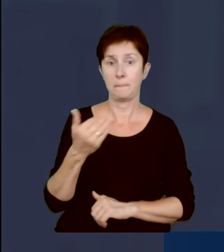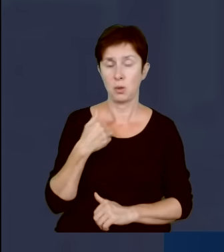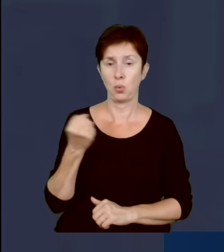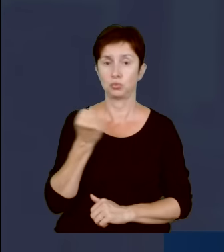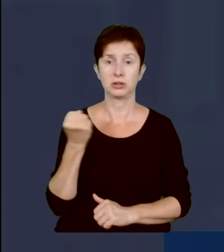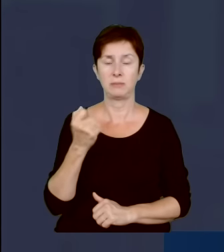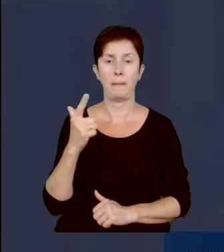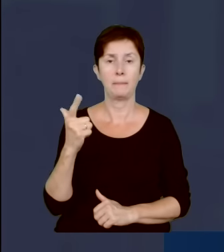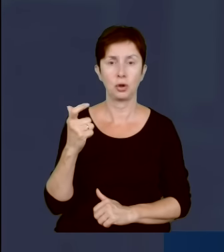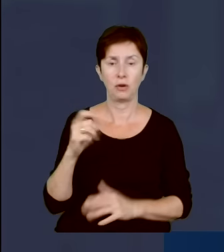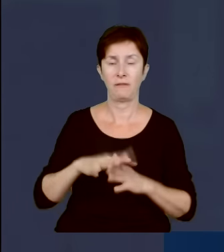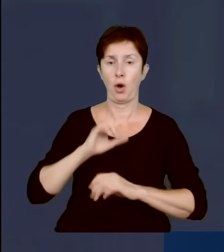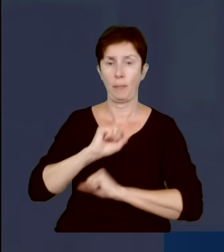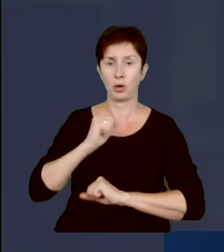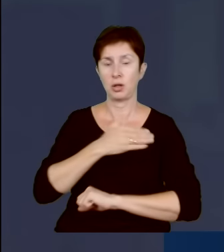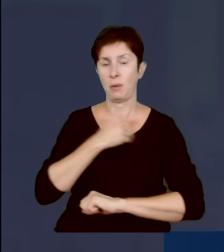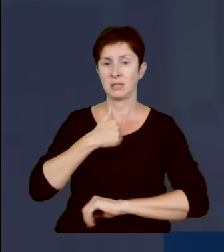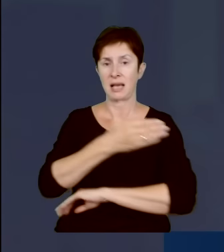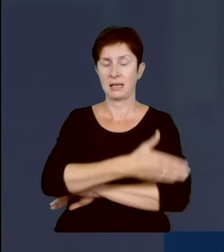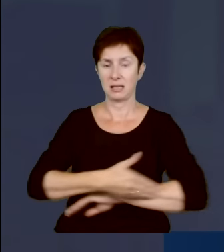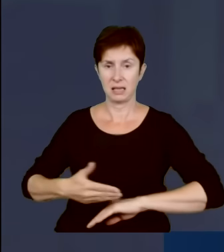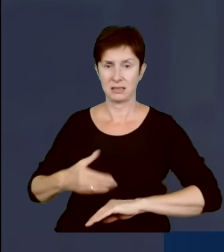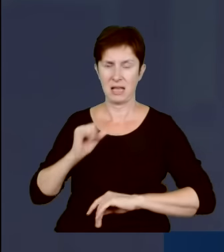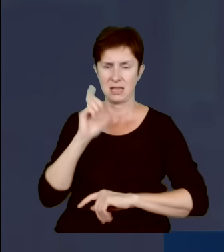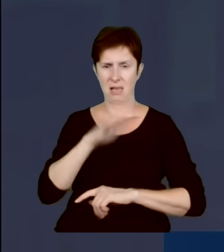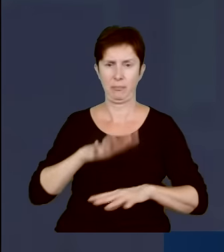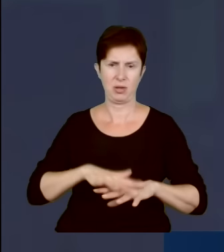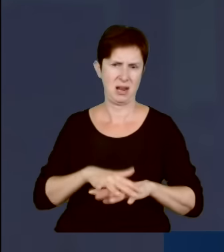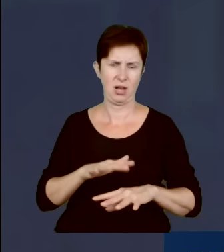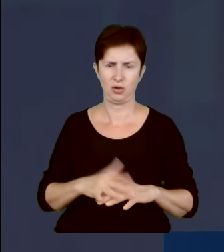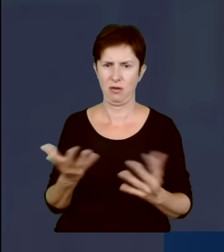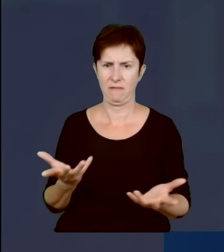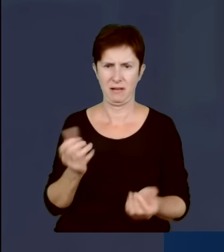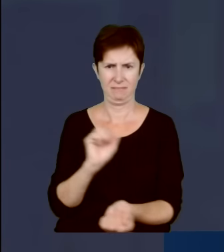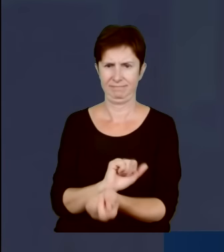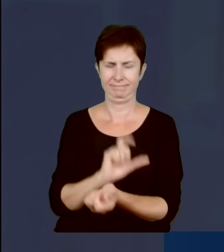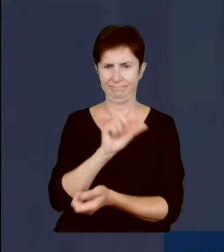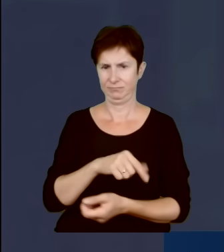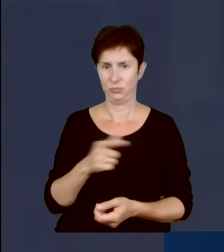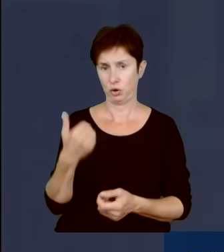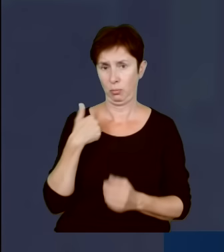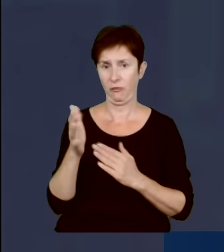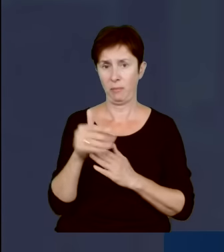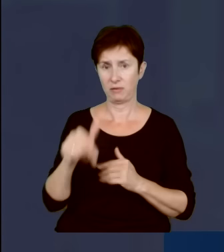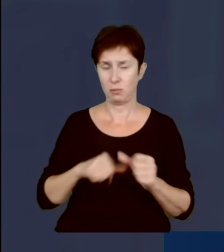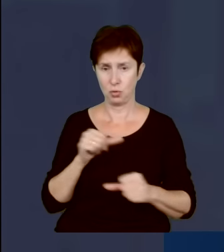w obronie polskiej granicy tak haniebnie potraktować. A to się wydarzyło w marcu tego roku.